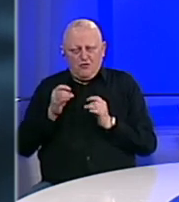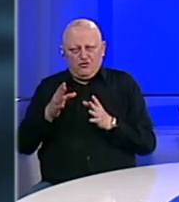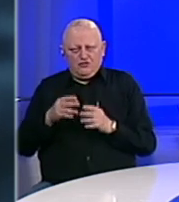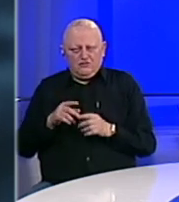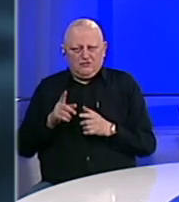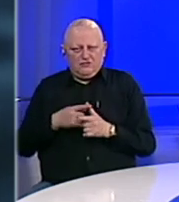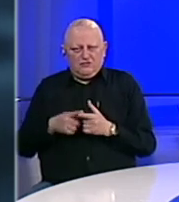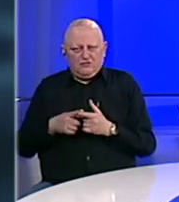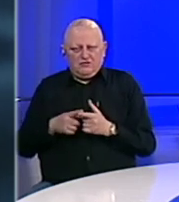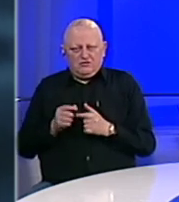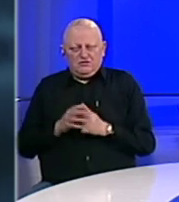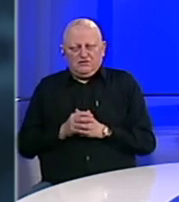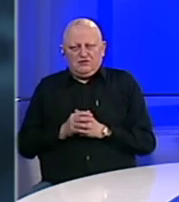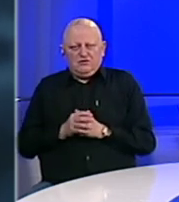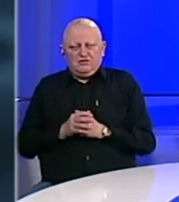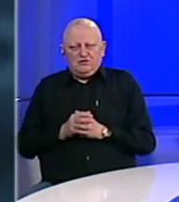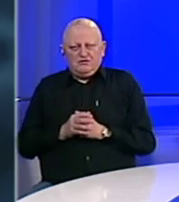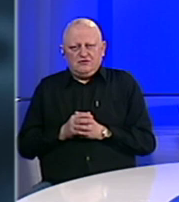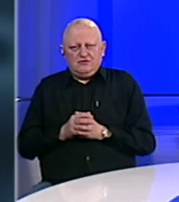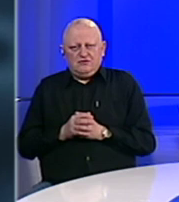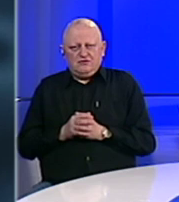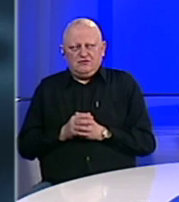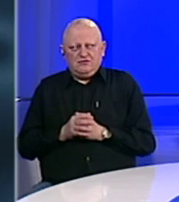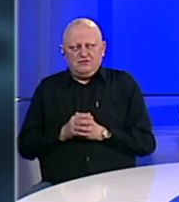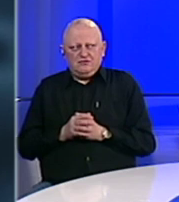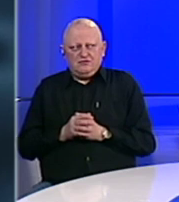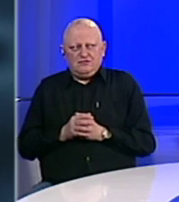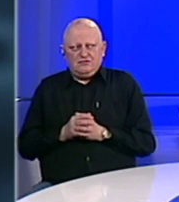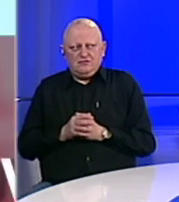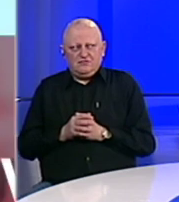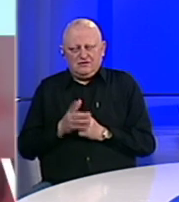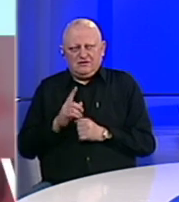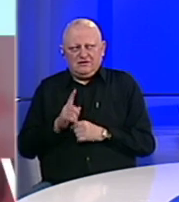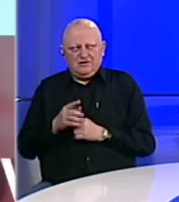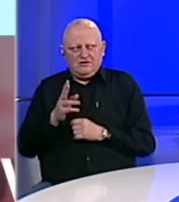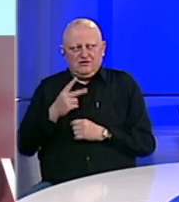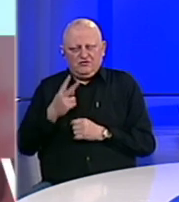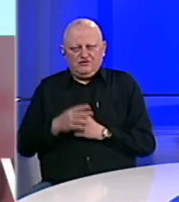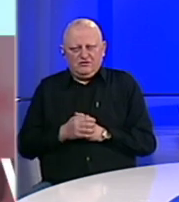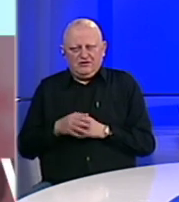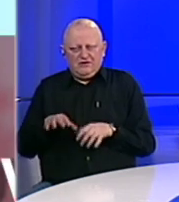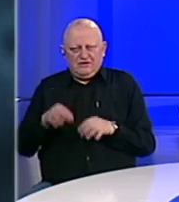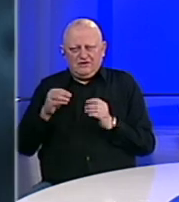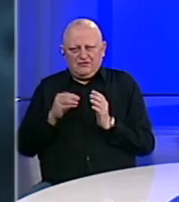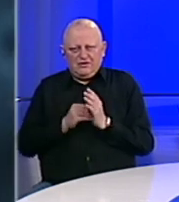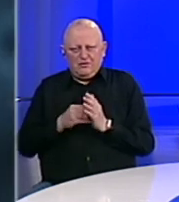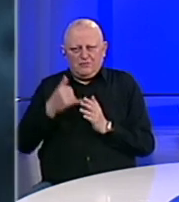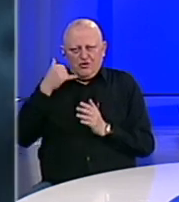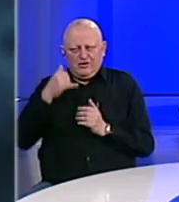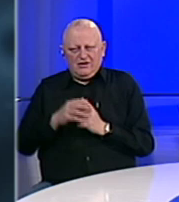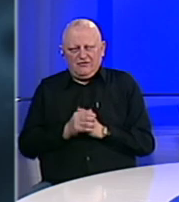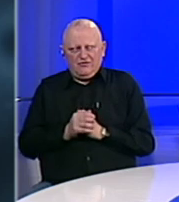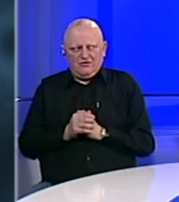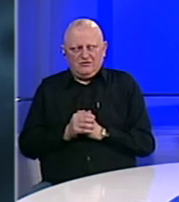ili na, samo trenutak da pronađem broj telefona,